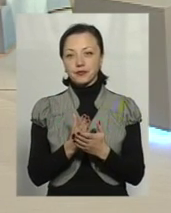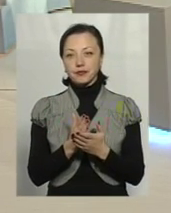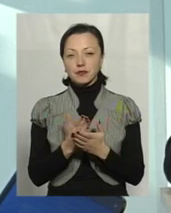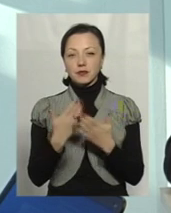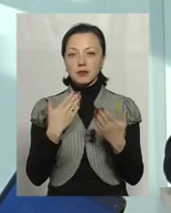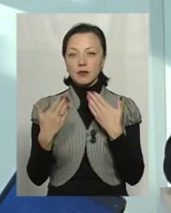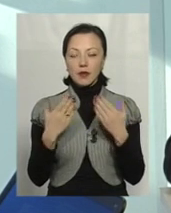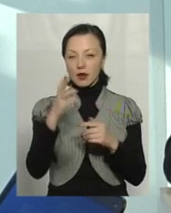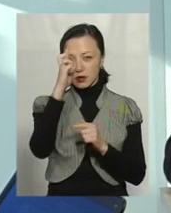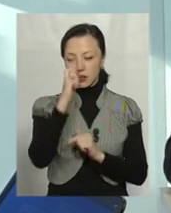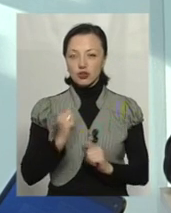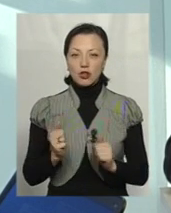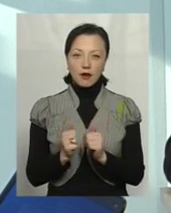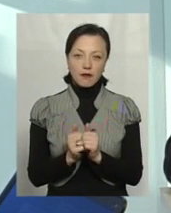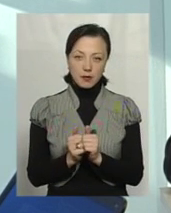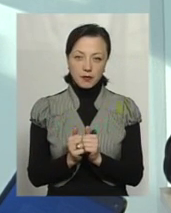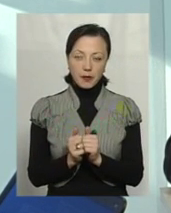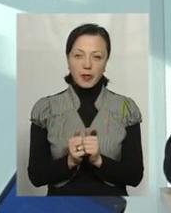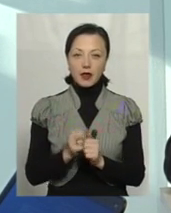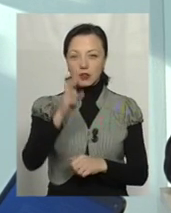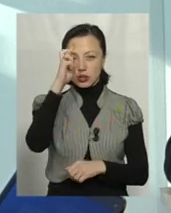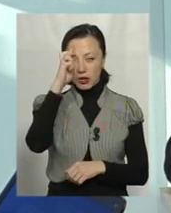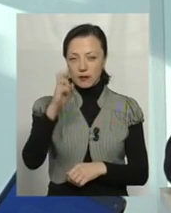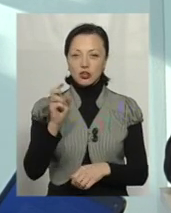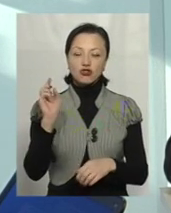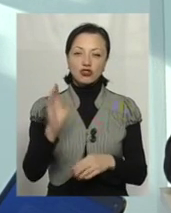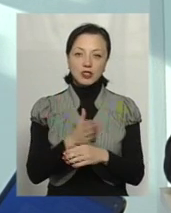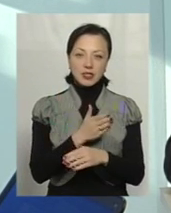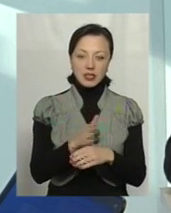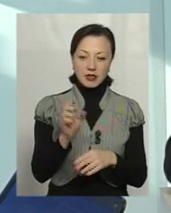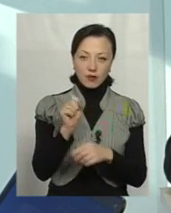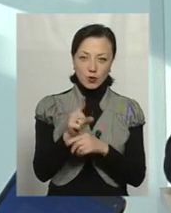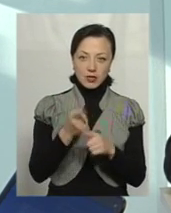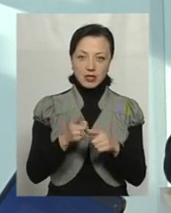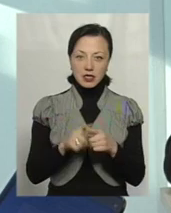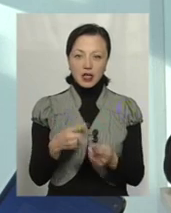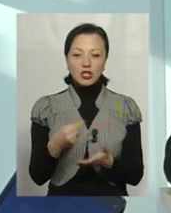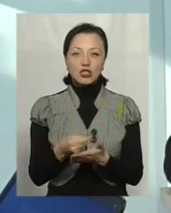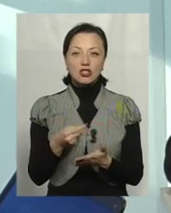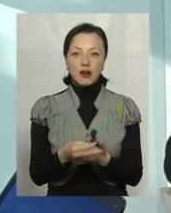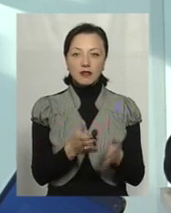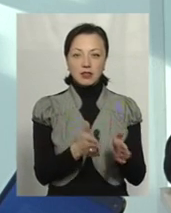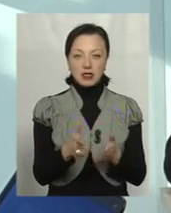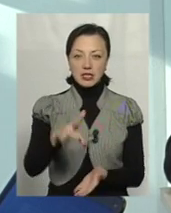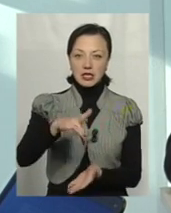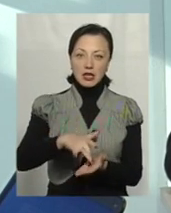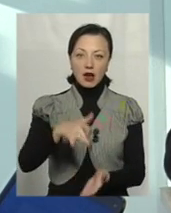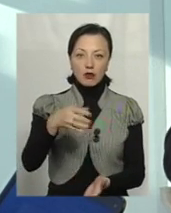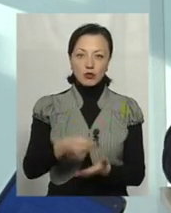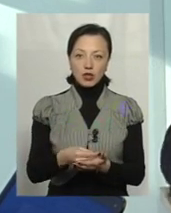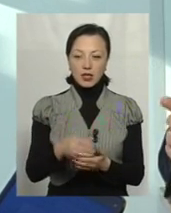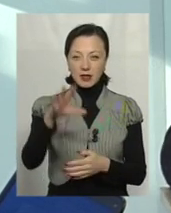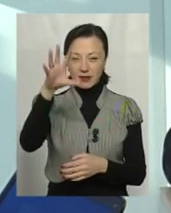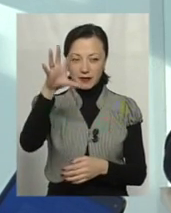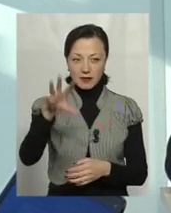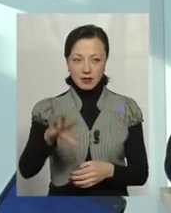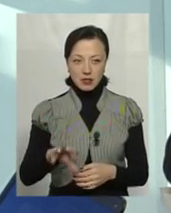стосується держави. Державна частина функції розподілу – це іще бюджетна система. Центральний бюджет країни і вся